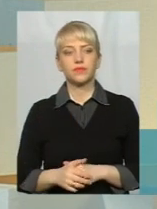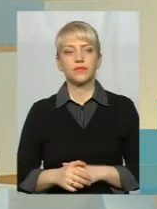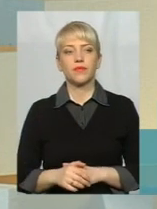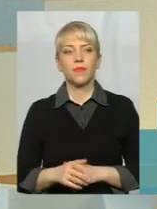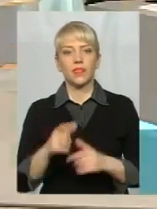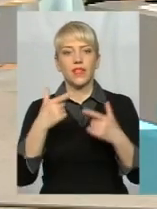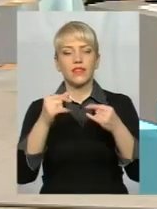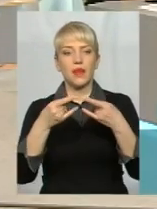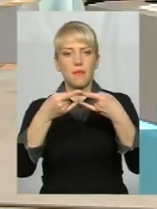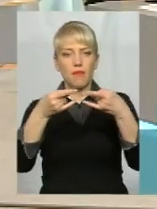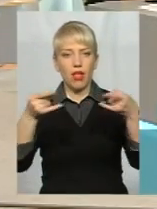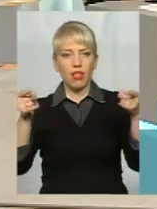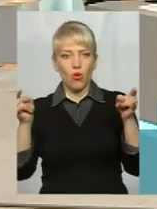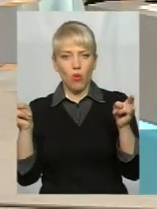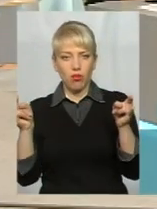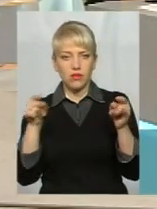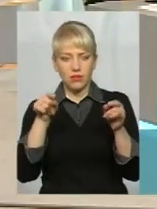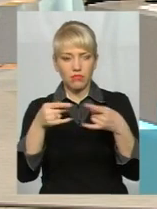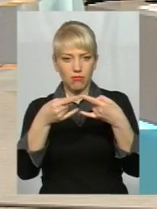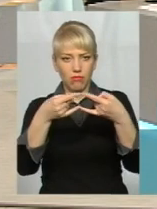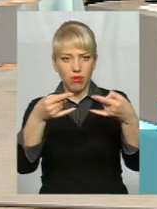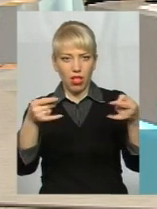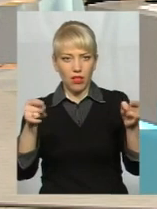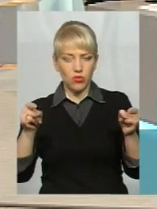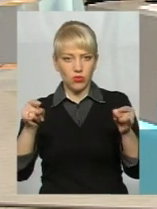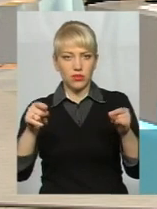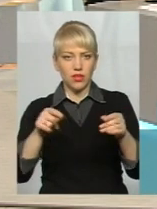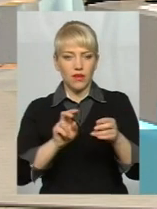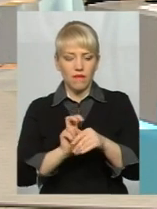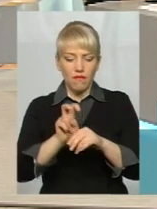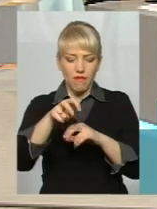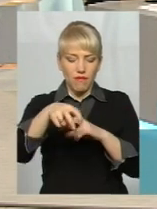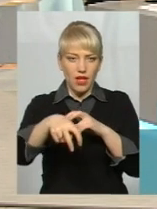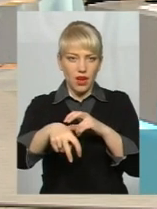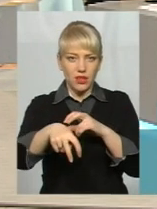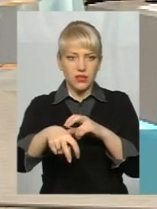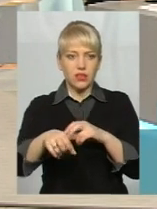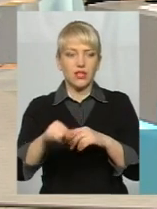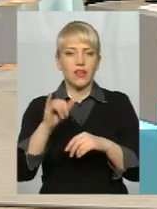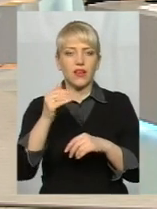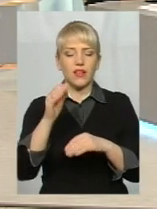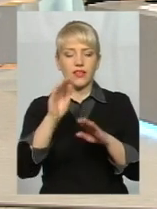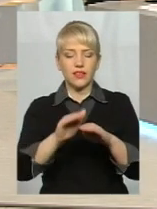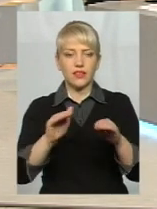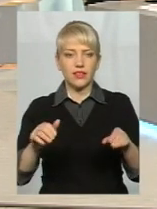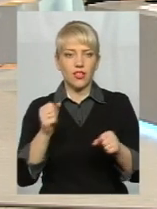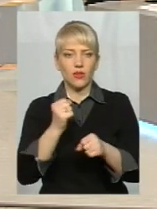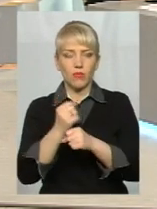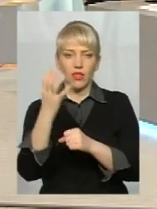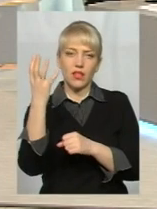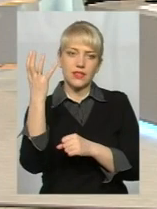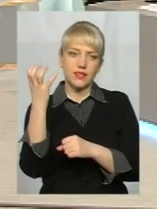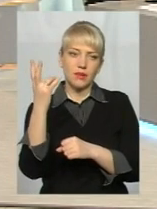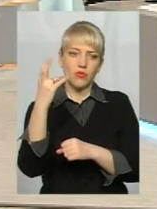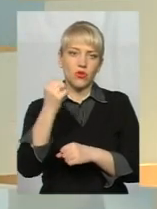де балкон, на балконі, якби також вони там вилізли, і я так розумію, що вони робили також селфі. Але, на